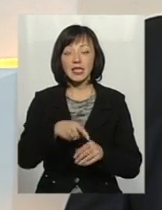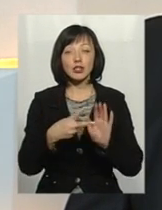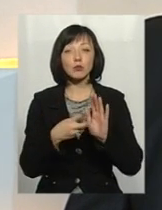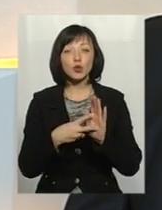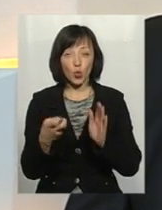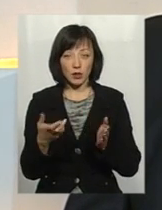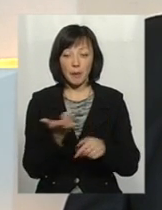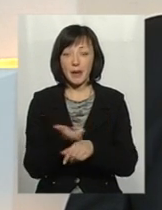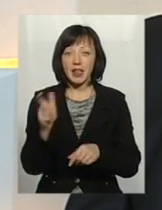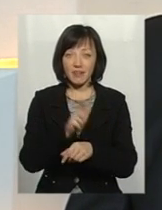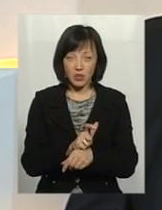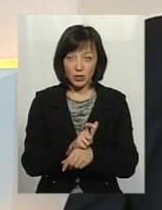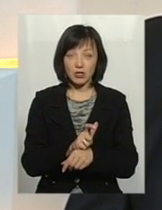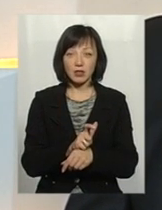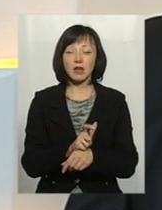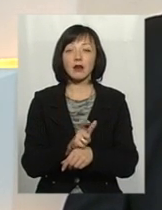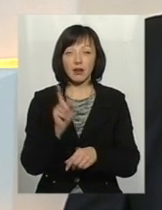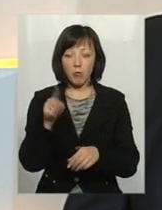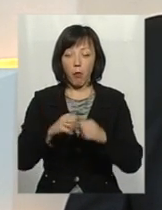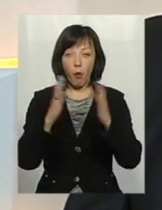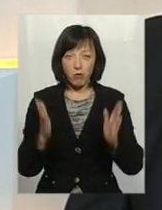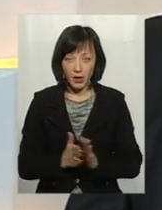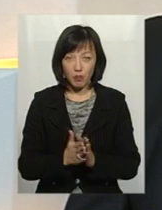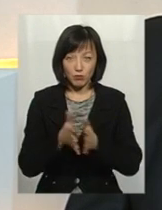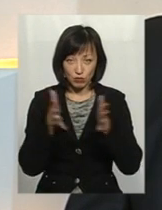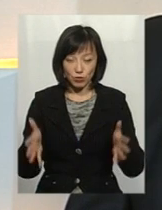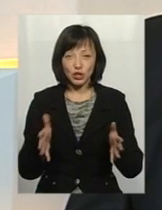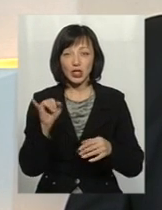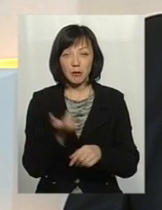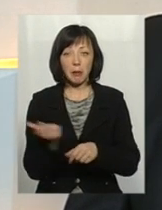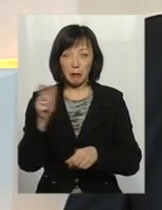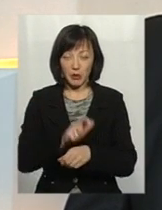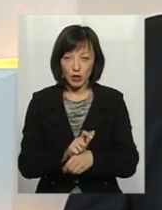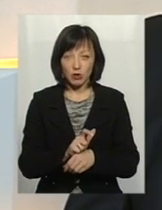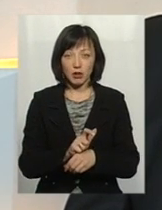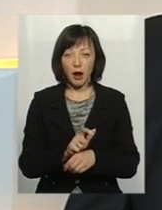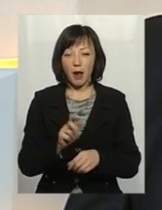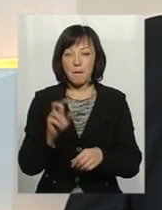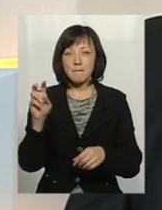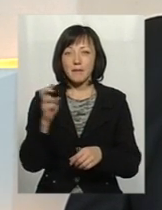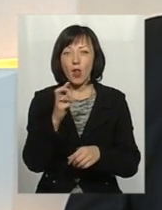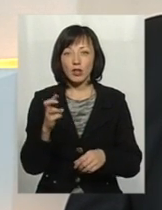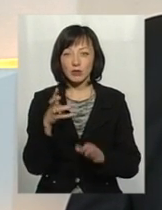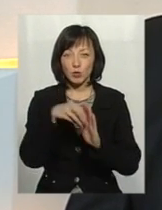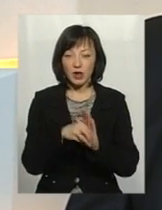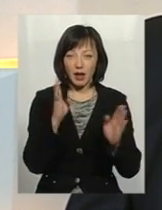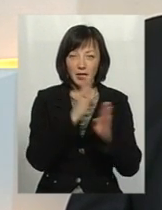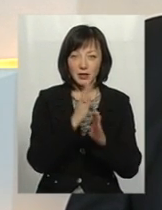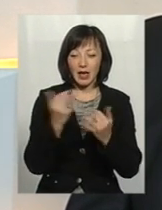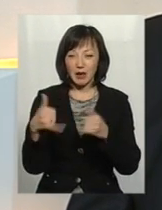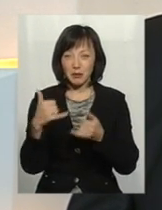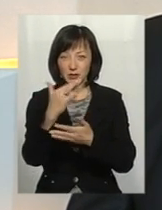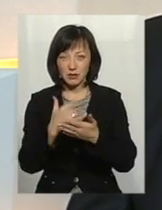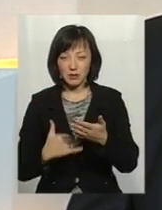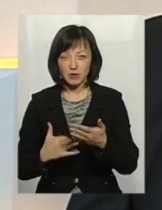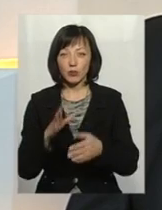сімсот. Тобто перевищення і по ліміту, по об'єму, а також перевищення по біологічному споживанню кисню, по хімічному споживанню кисню,